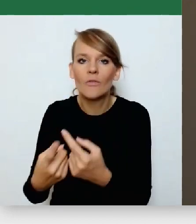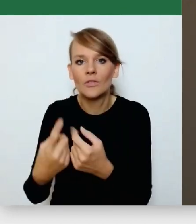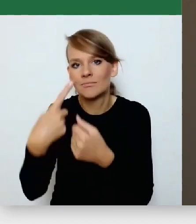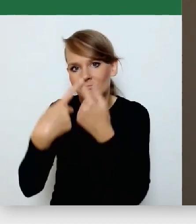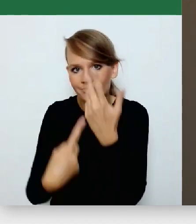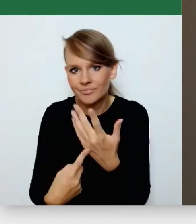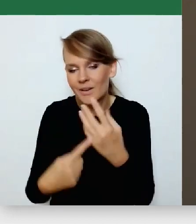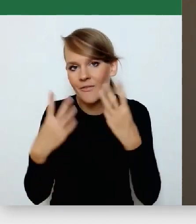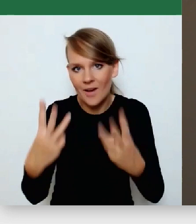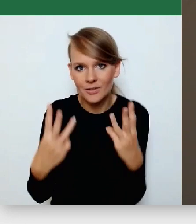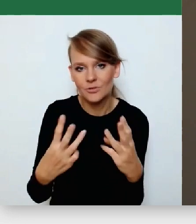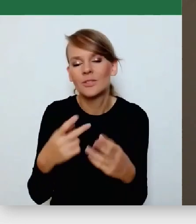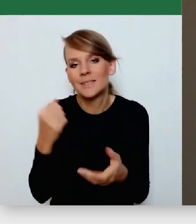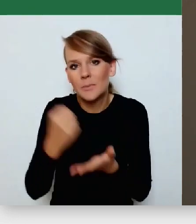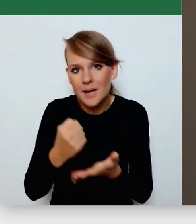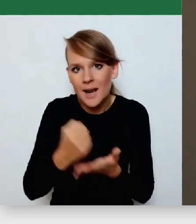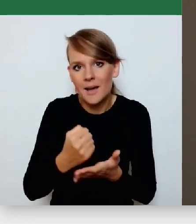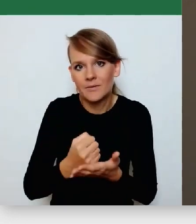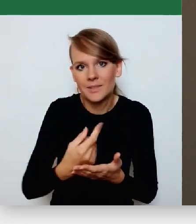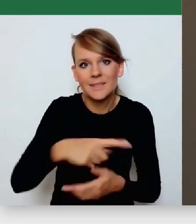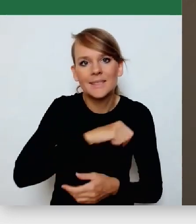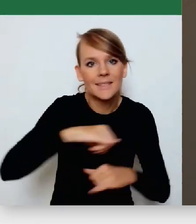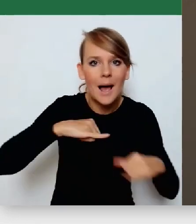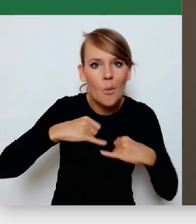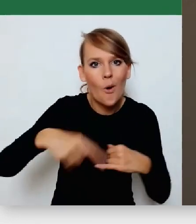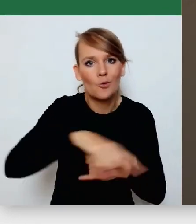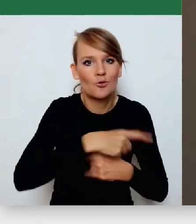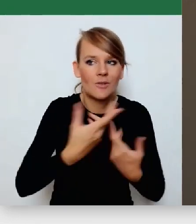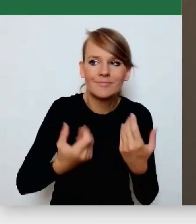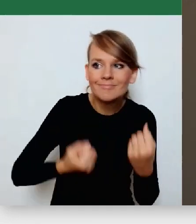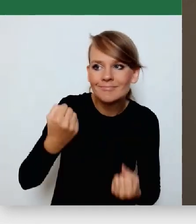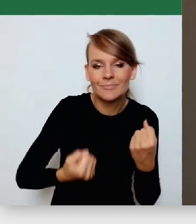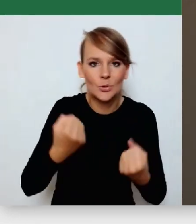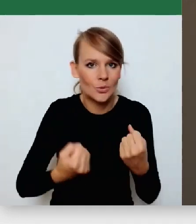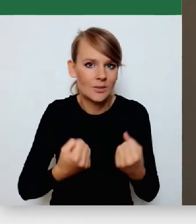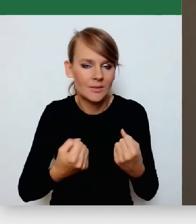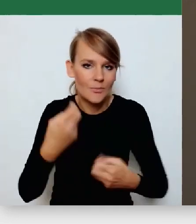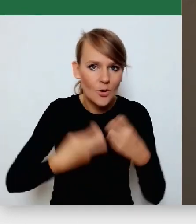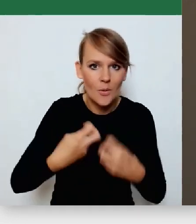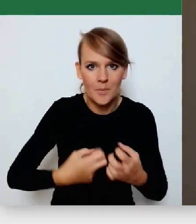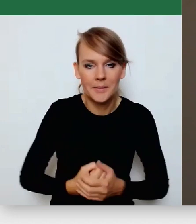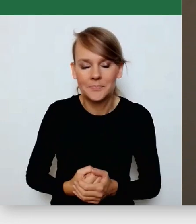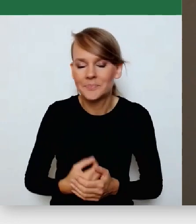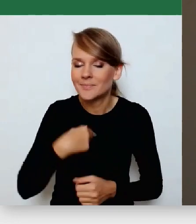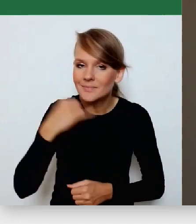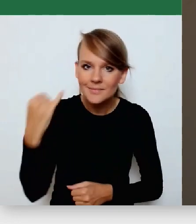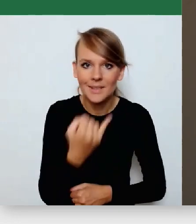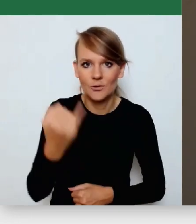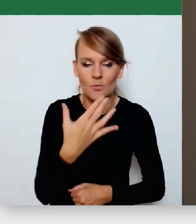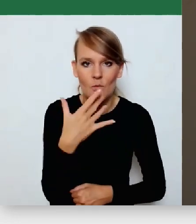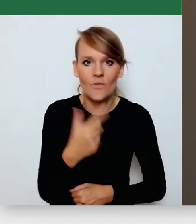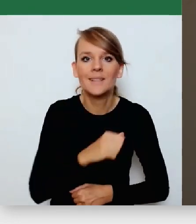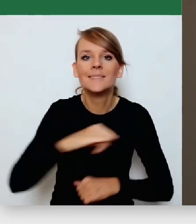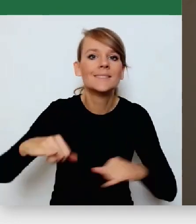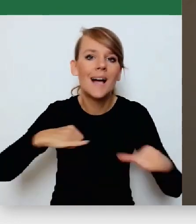tak bardzo bolesne dla samorządów. Tak, oczywiście, zawsze to podkreślam, samorząd nie jest